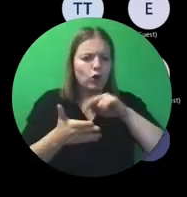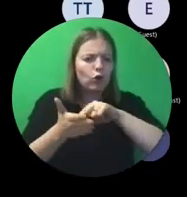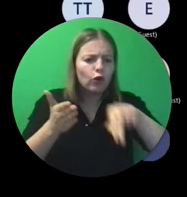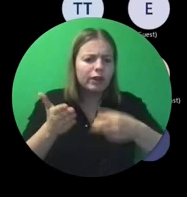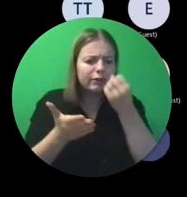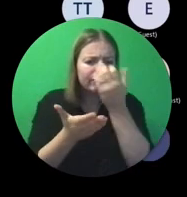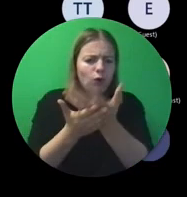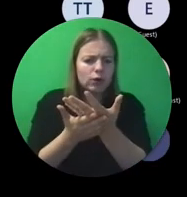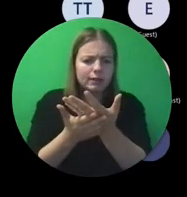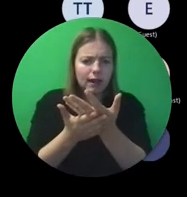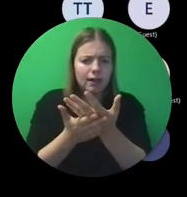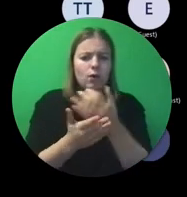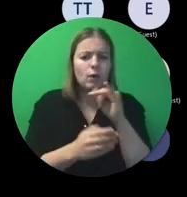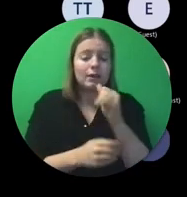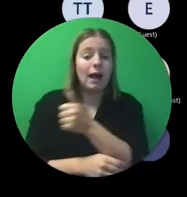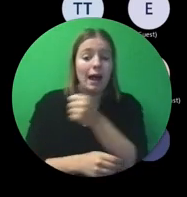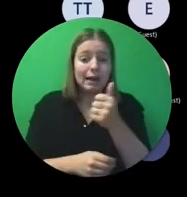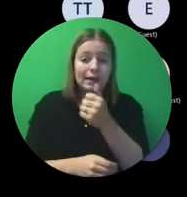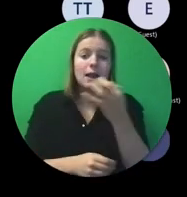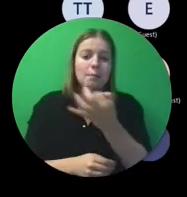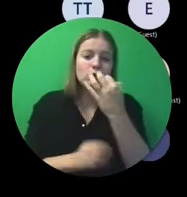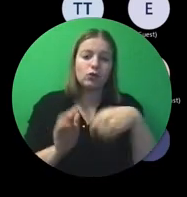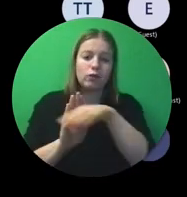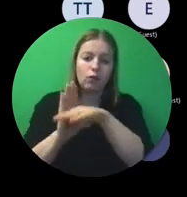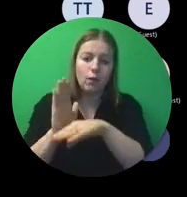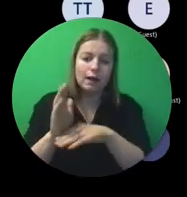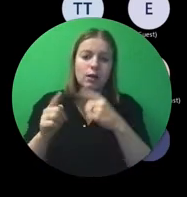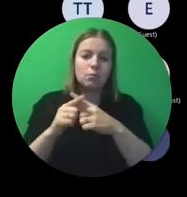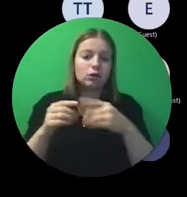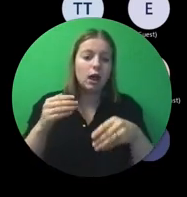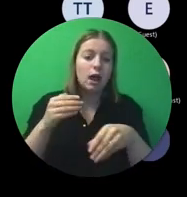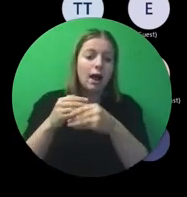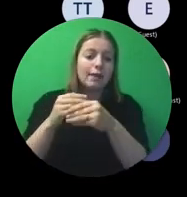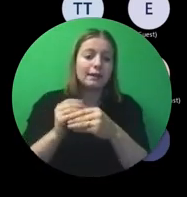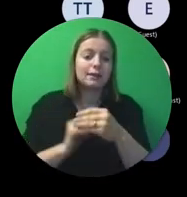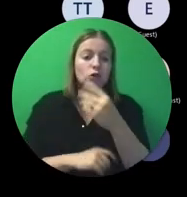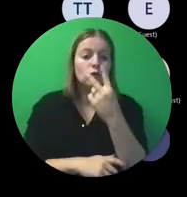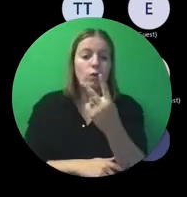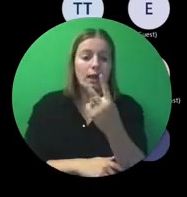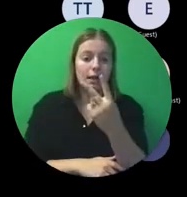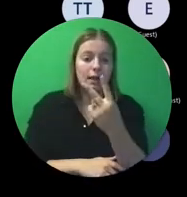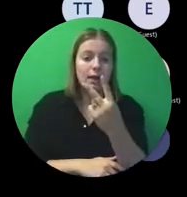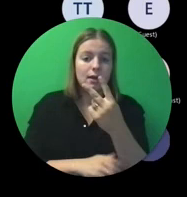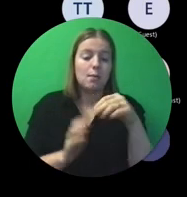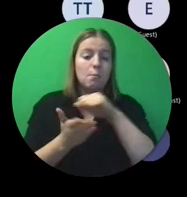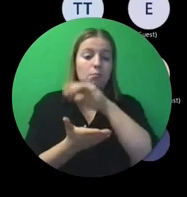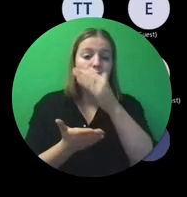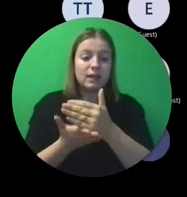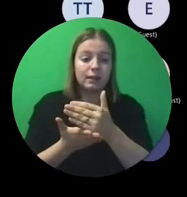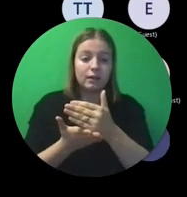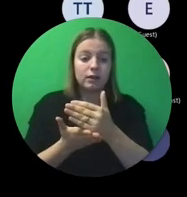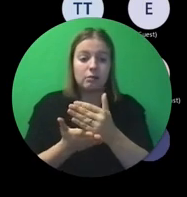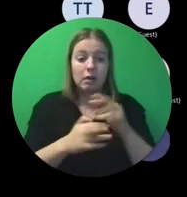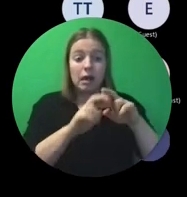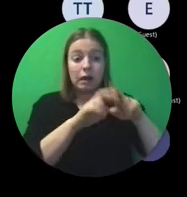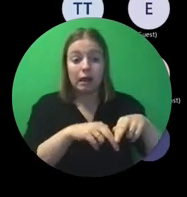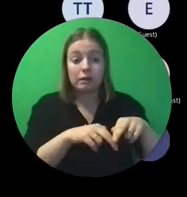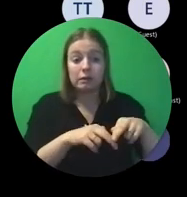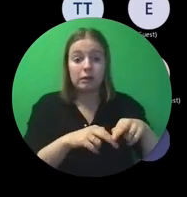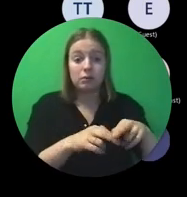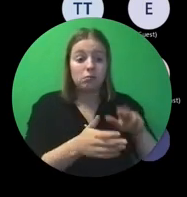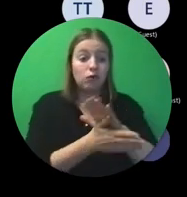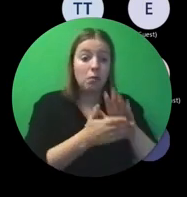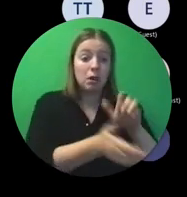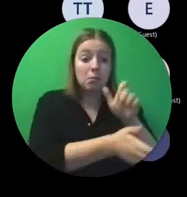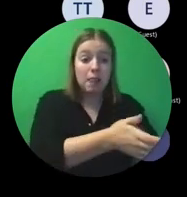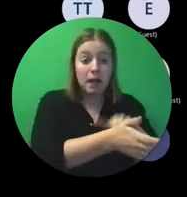alleen die bijzondere voorwaarden en de annexe 2, uw budget. Want dan de rest, ofwel heb je dat, die mandates bijvoorbeeld,